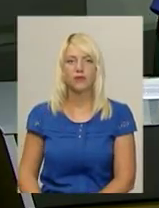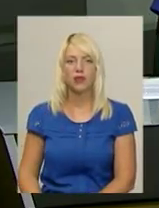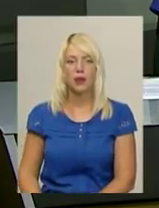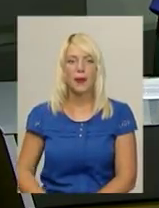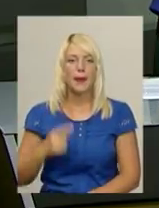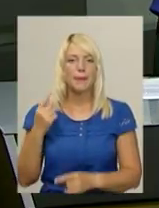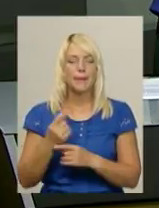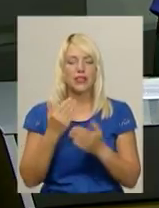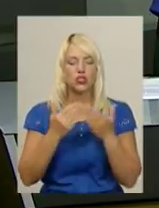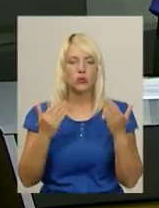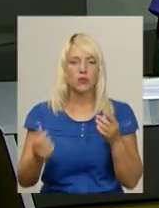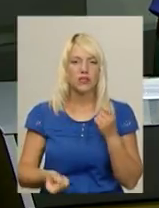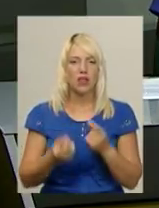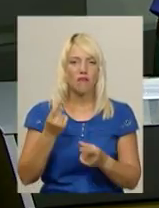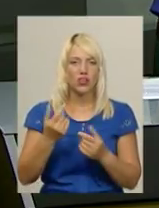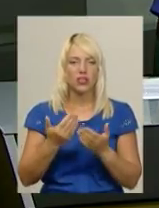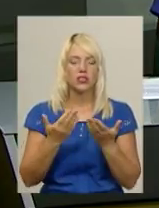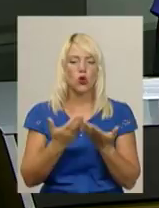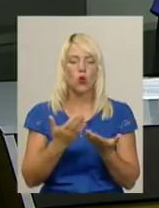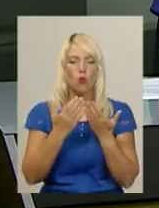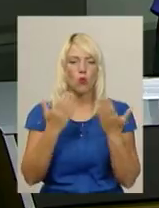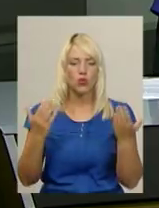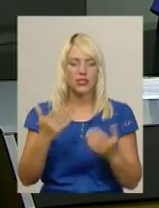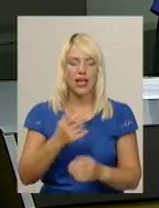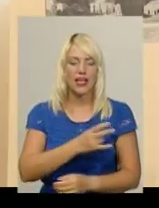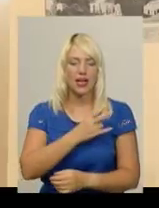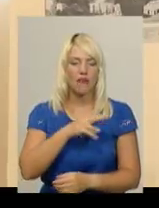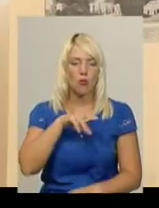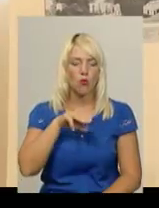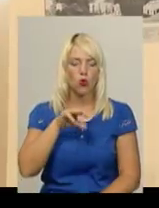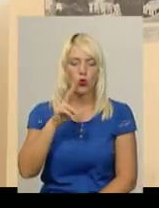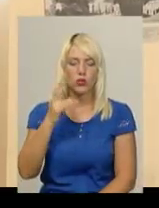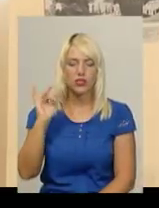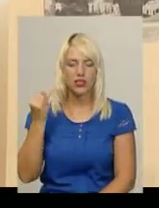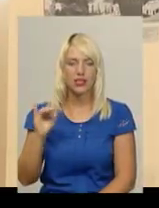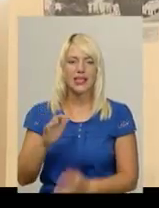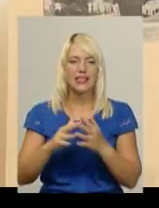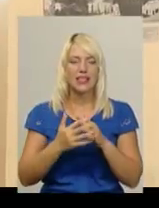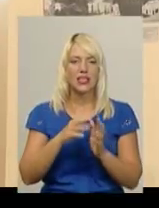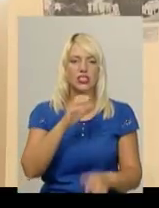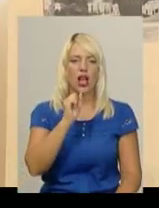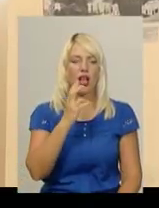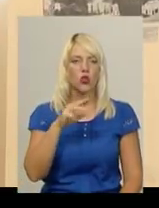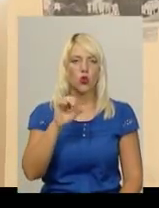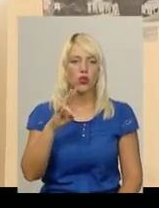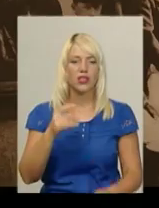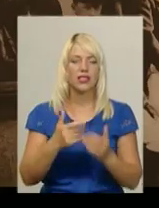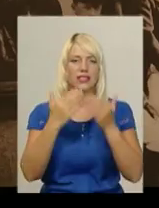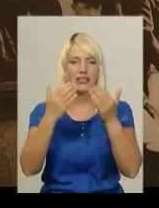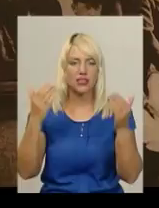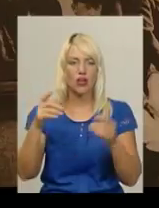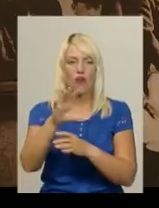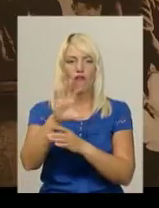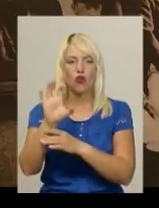Перші експонати з'явились у музеї графів Потоцьких, що у селищі Антоніни Красилівського району. Це стенди з фотографіями, які ви